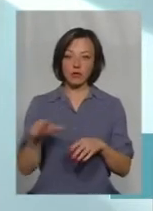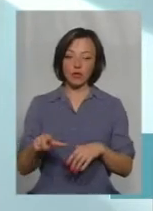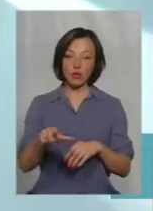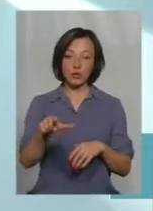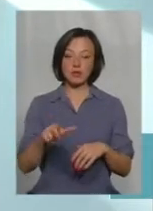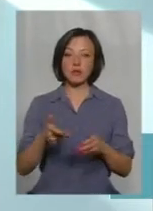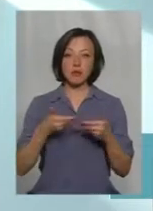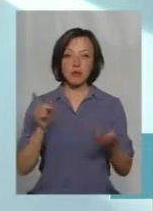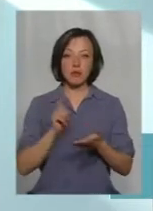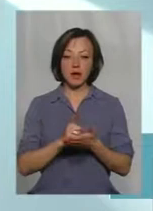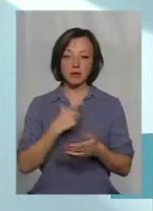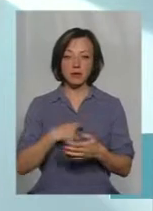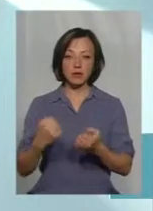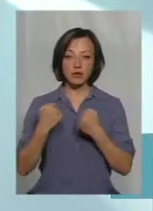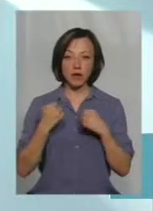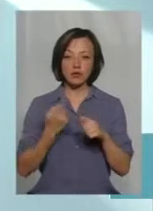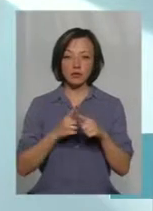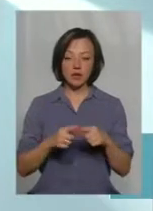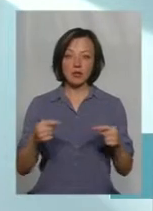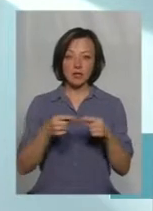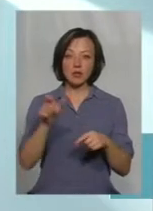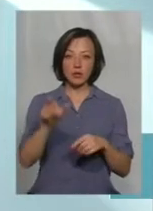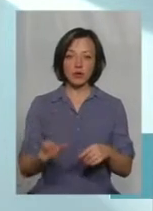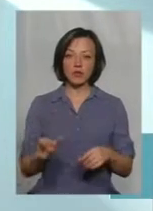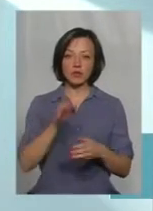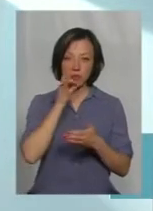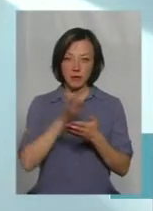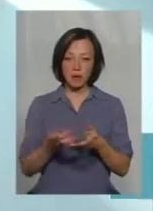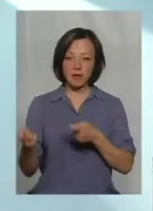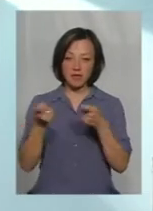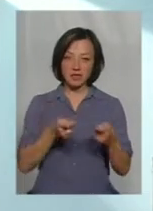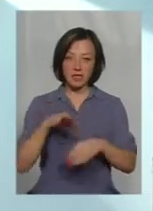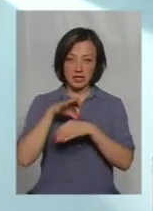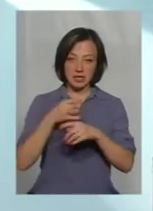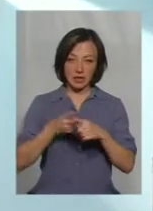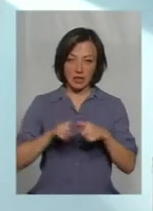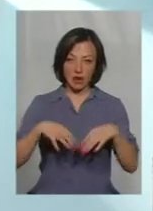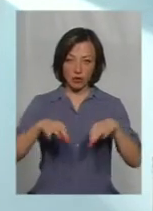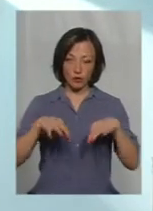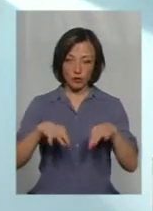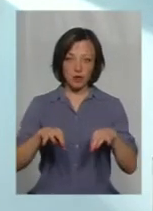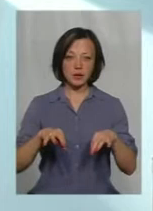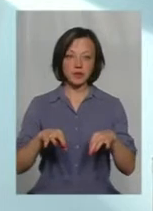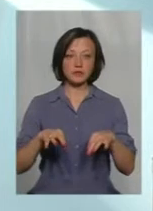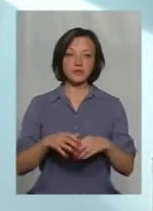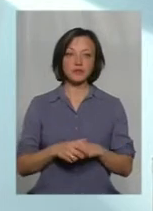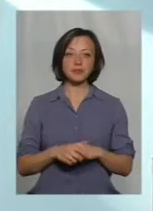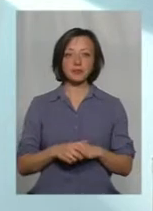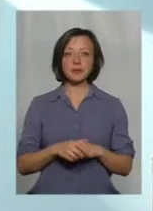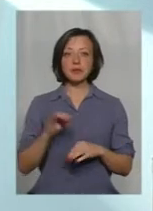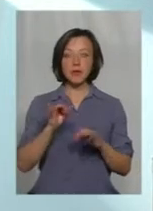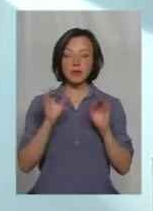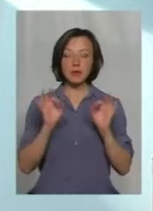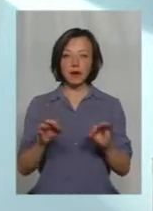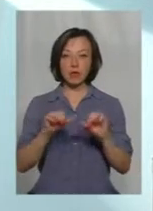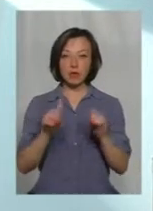тобто ми маємо себе застрахувати, що саме ця людина бере на себе відповідальність. Привезти автомобіль, доставити його і правильно